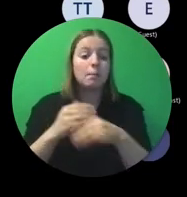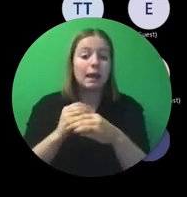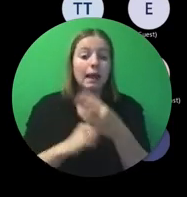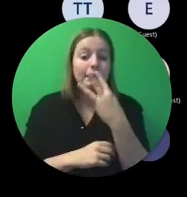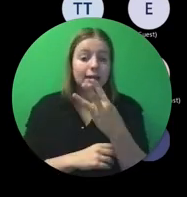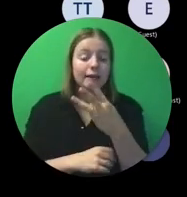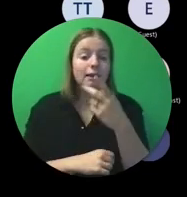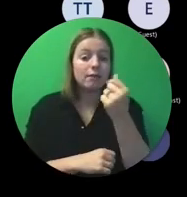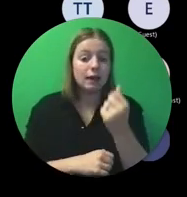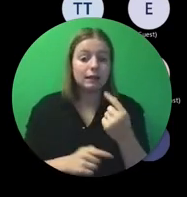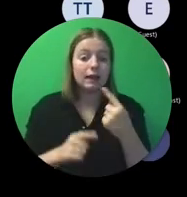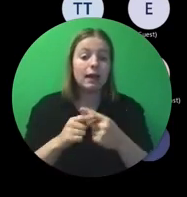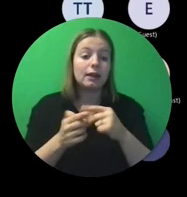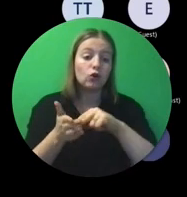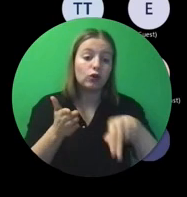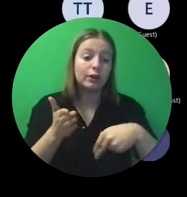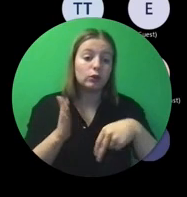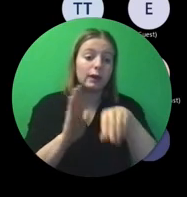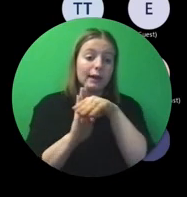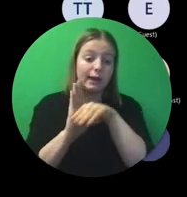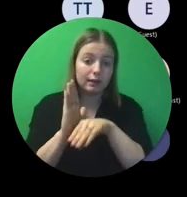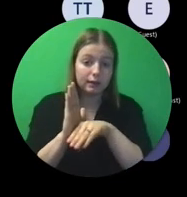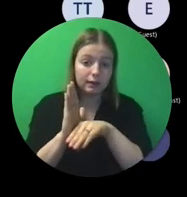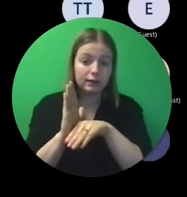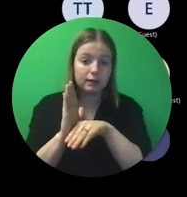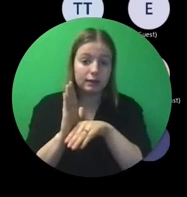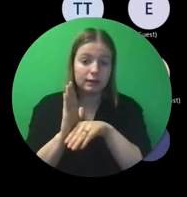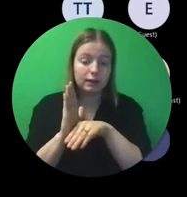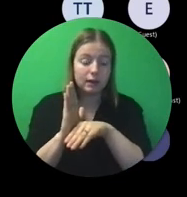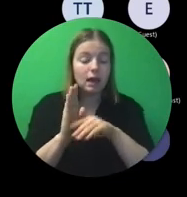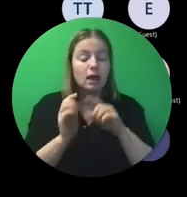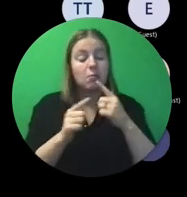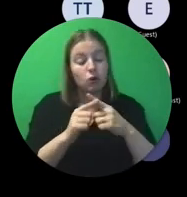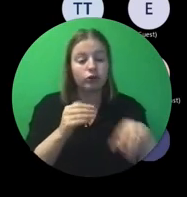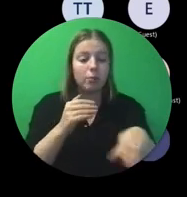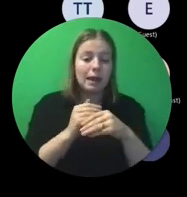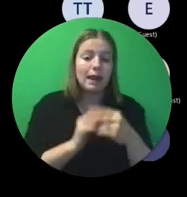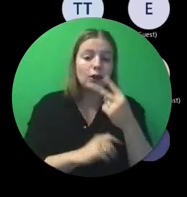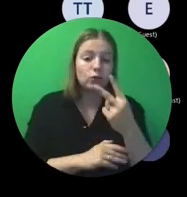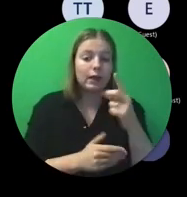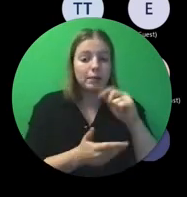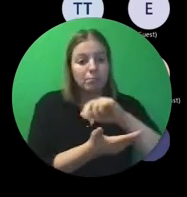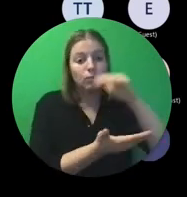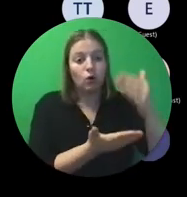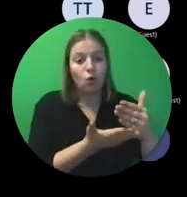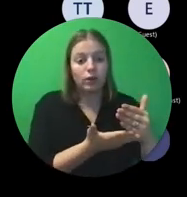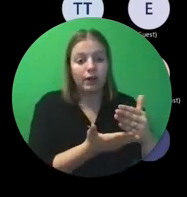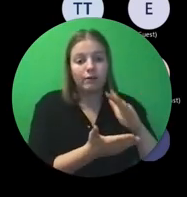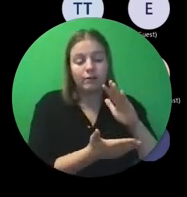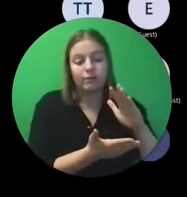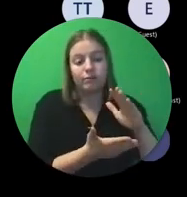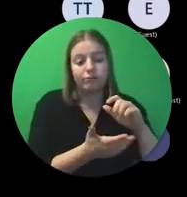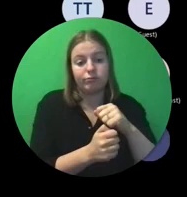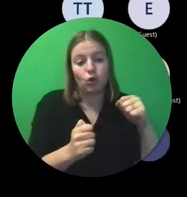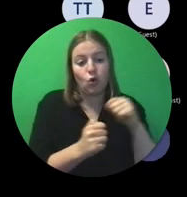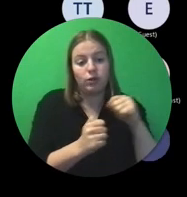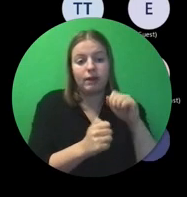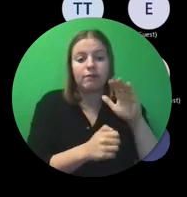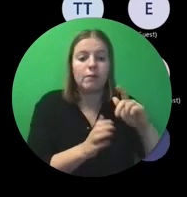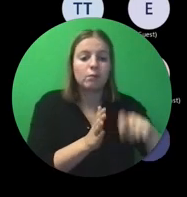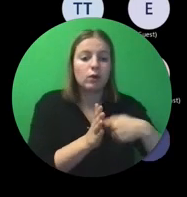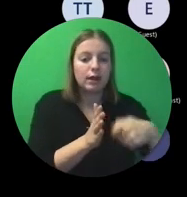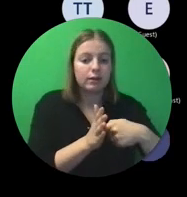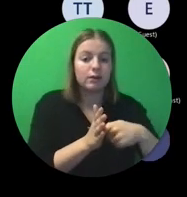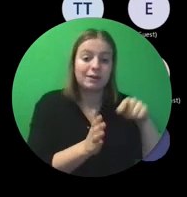financieel en contractuele regels. En uiteraard bijlage 2, de begroting van uw project. Die heeft voorrang